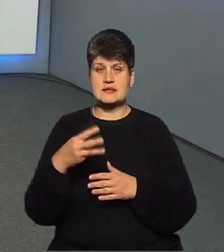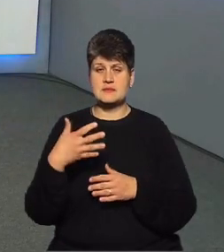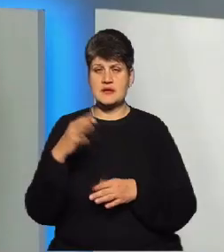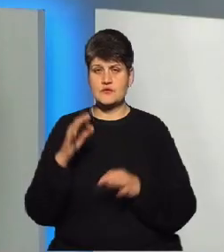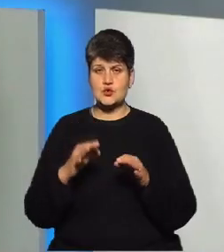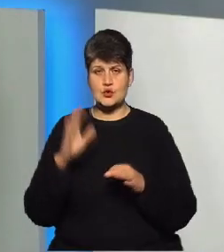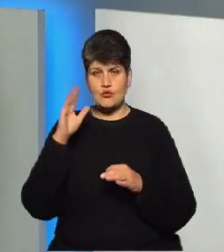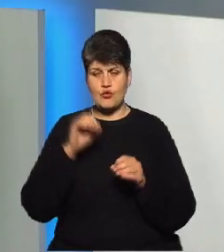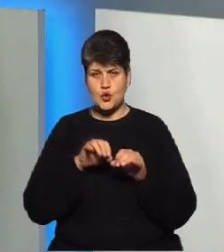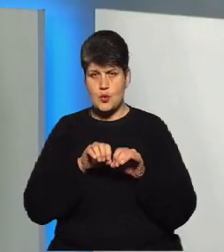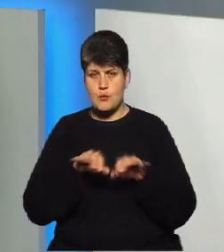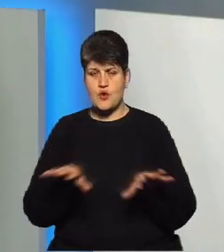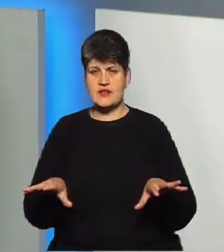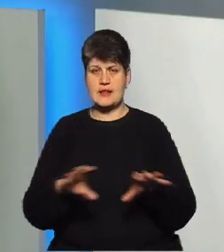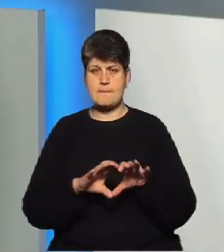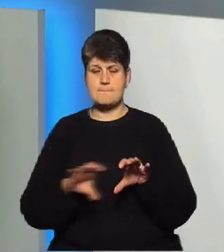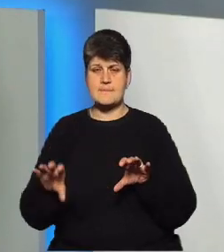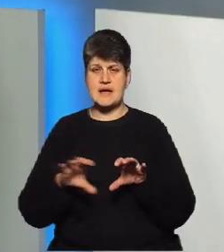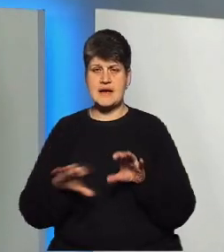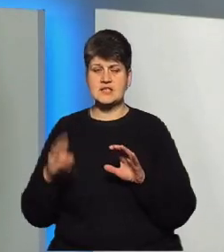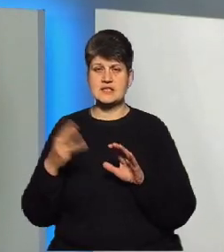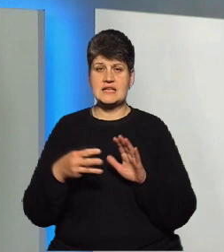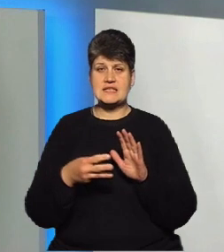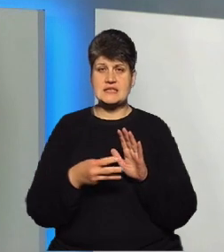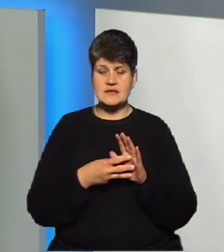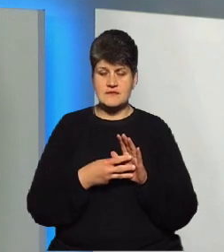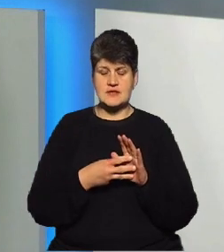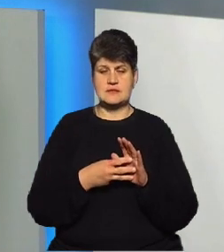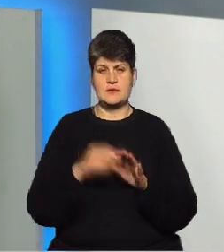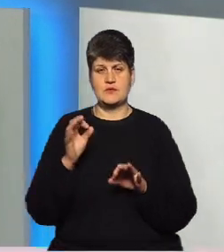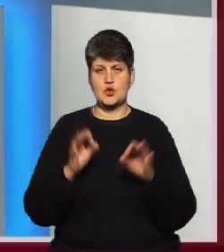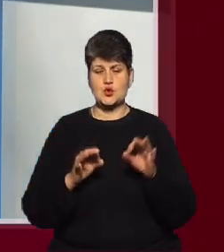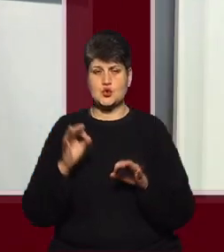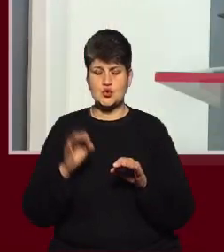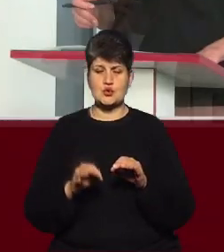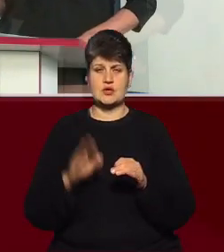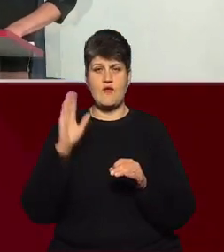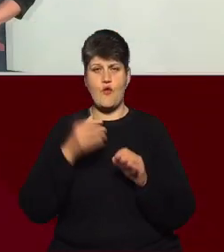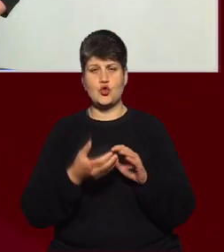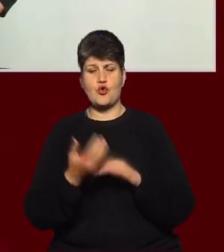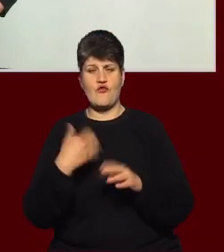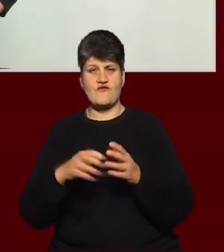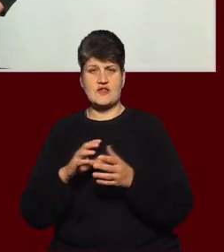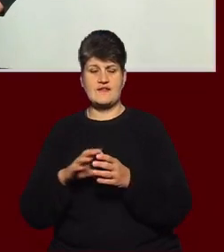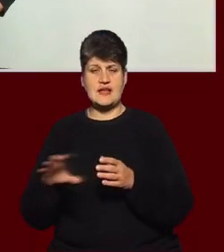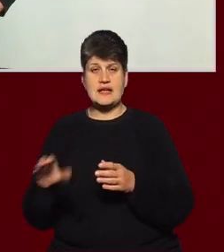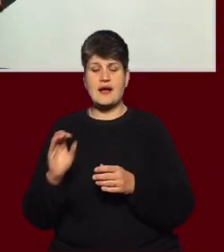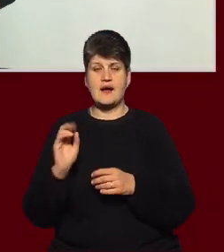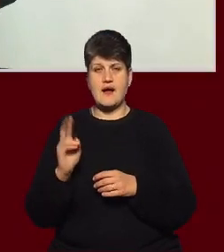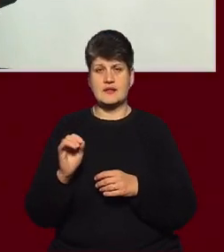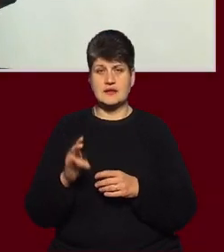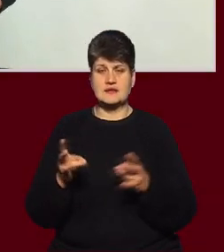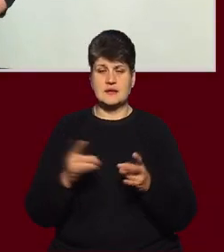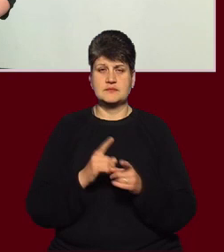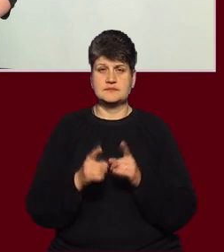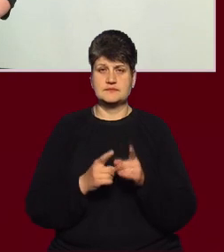мереж і 38% мереж водовідведення. Майже 30% насосних агрегатів та насосних станцій потребують змін. Через це